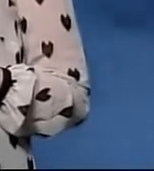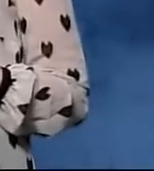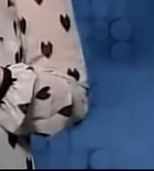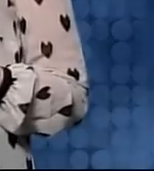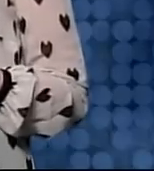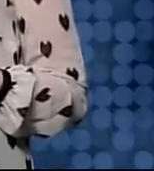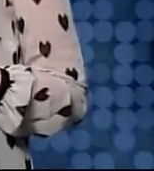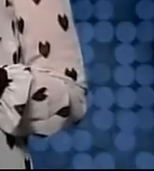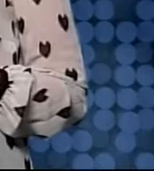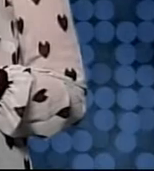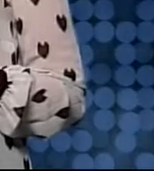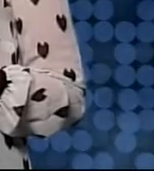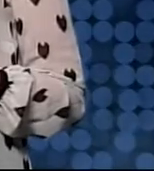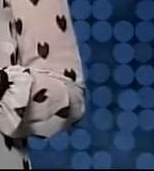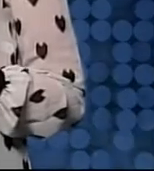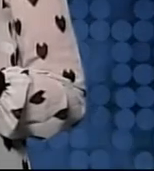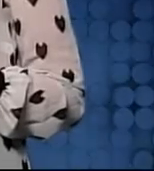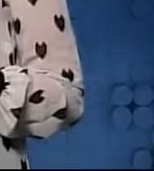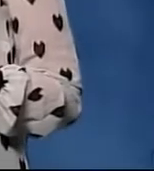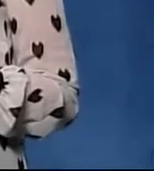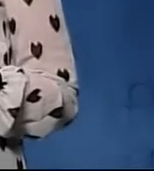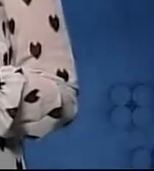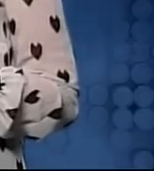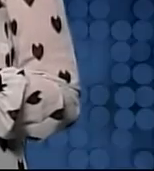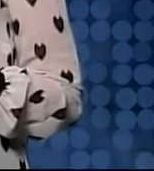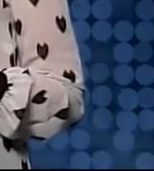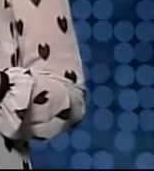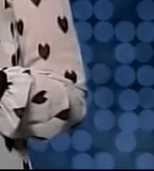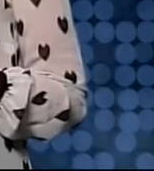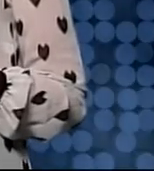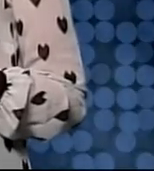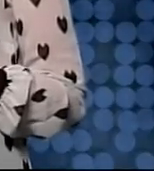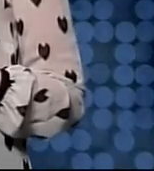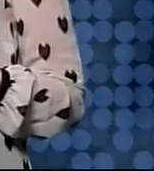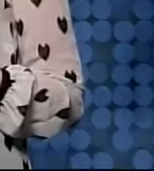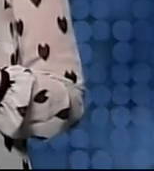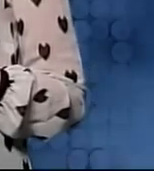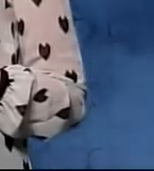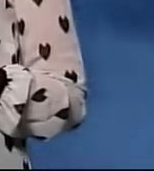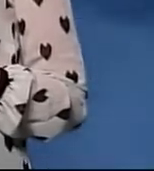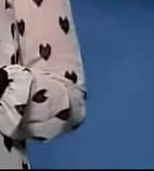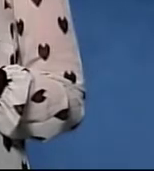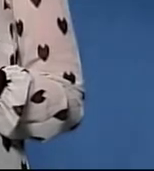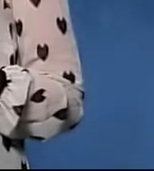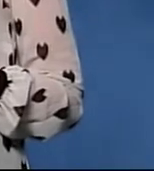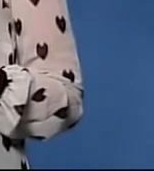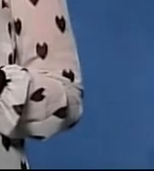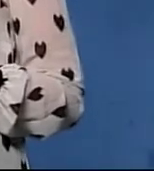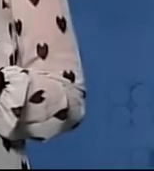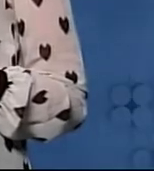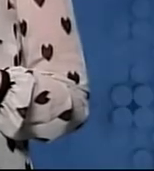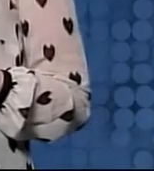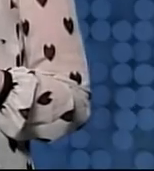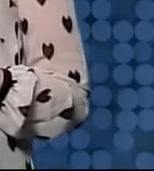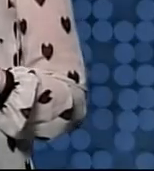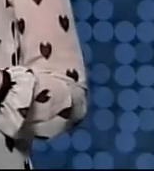стартував з космодрому Байконур, що в Казахстані. Він зробив за 108 хвилин один виток навколо Землі і вдало